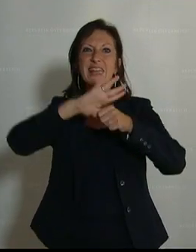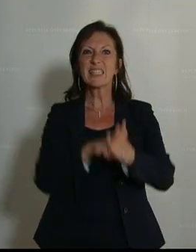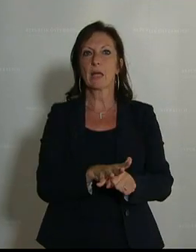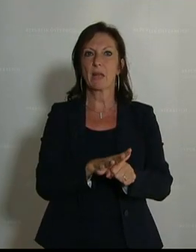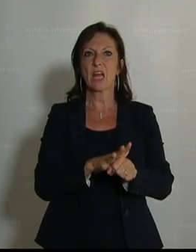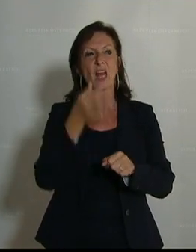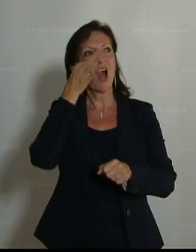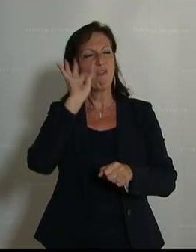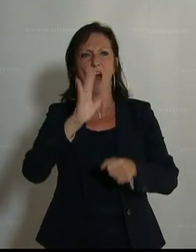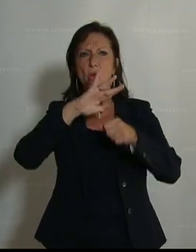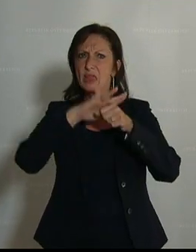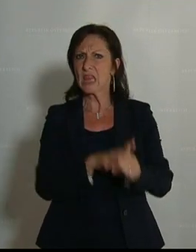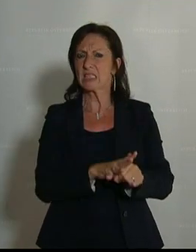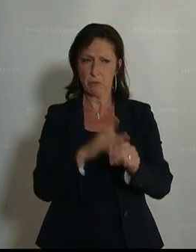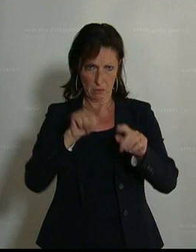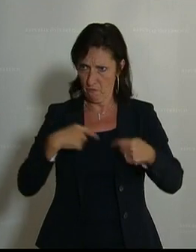tun müssen.